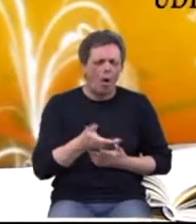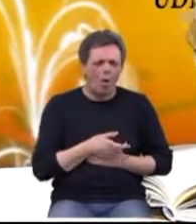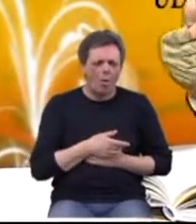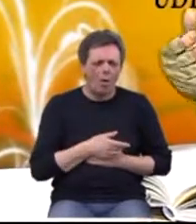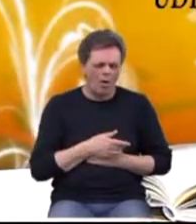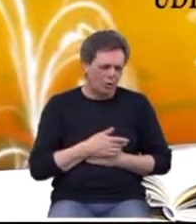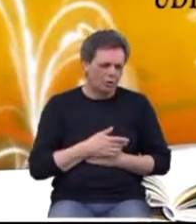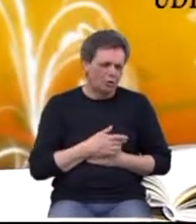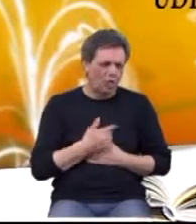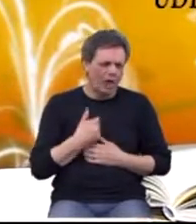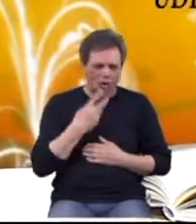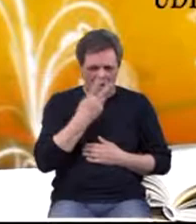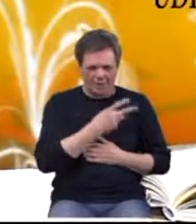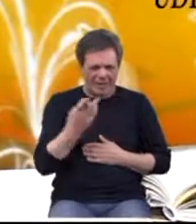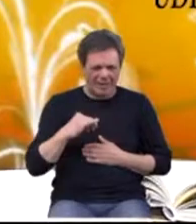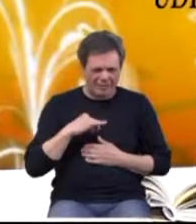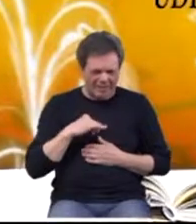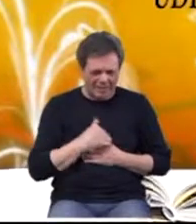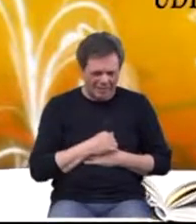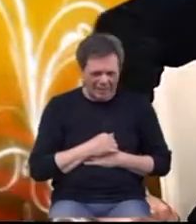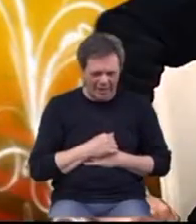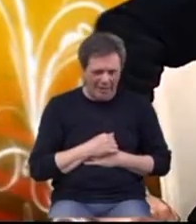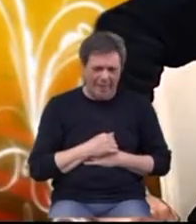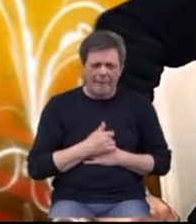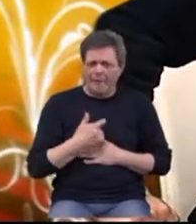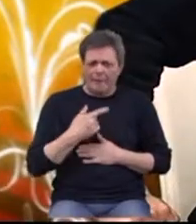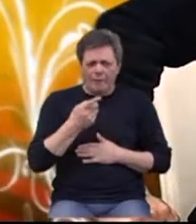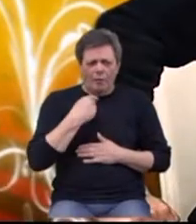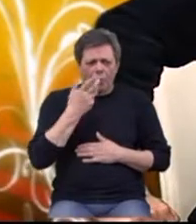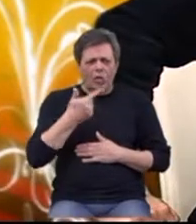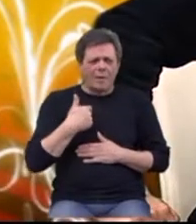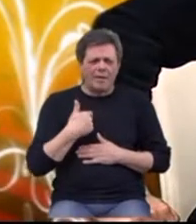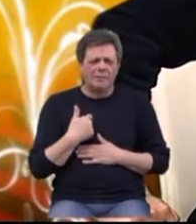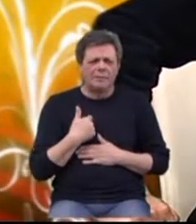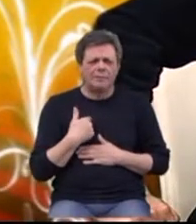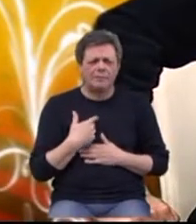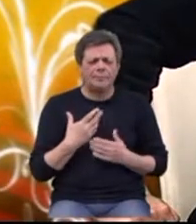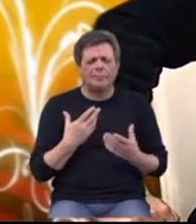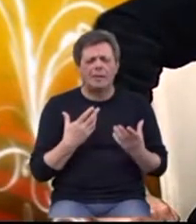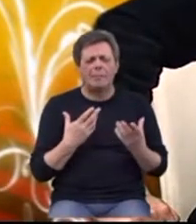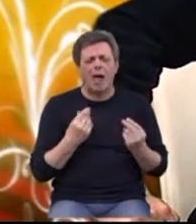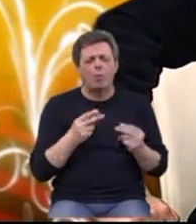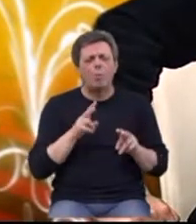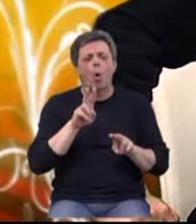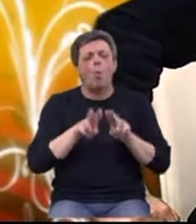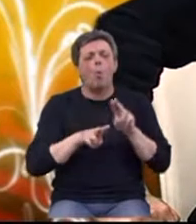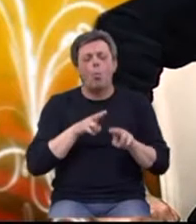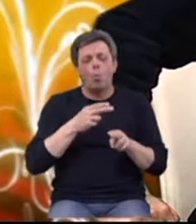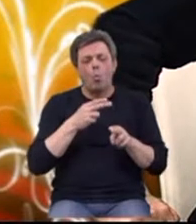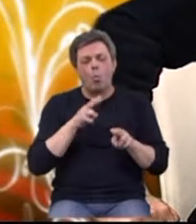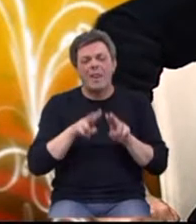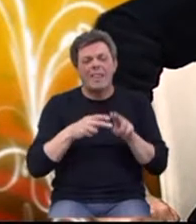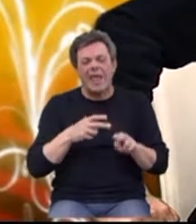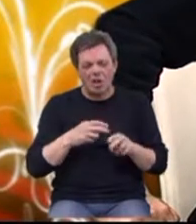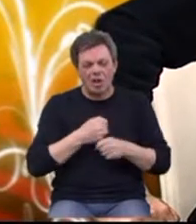krajnje gledatelj promijenite. o znate, da nama jako puno u lječenju debljine danas mogu pomoći psiholozi